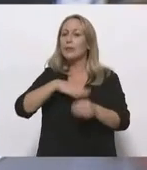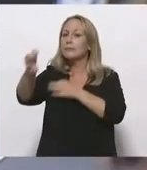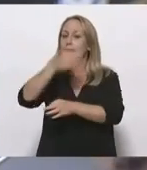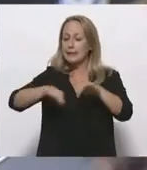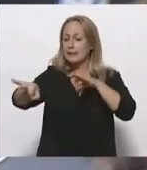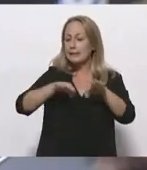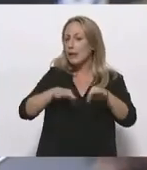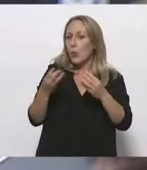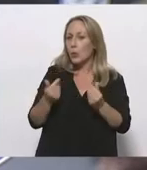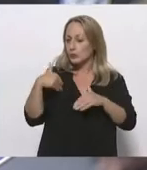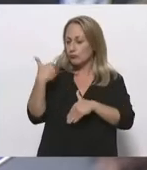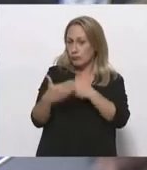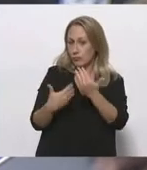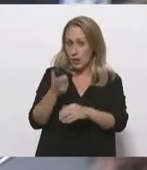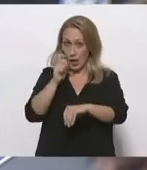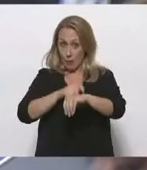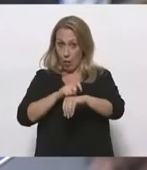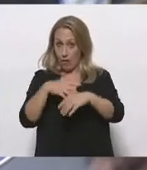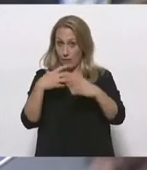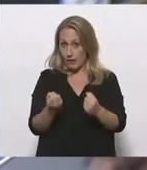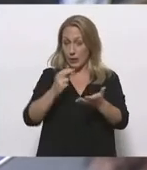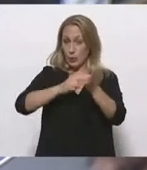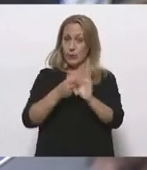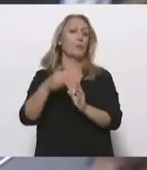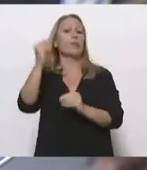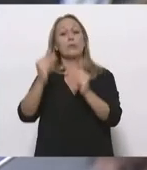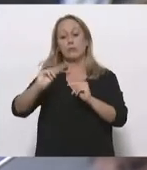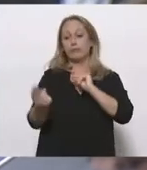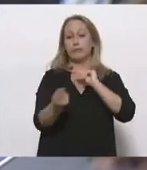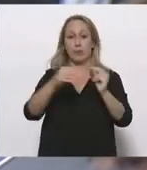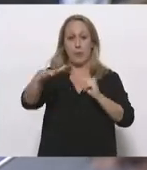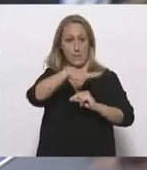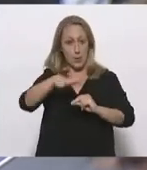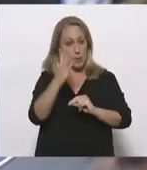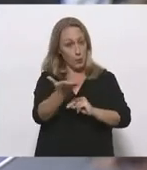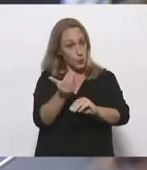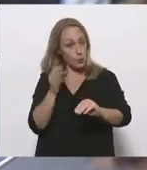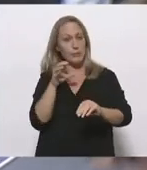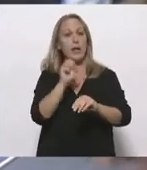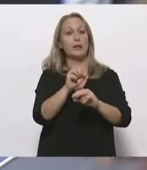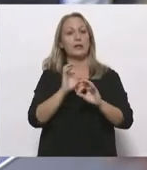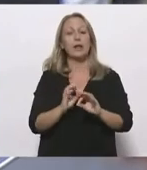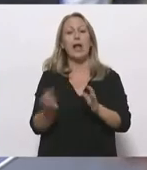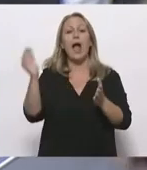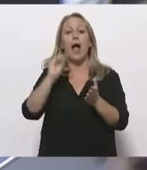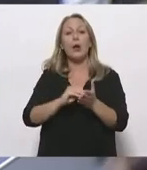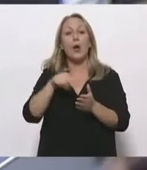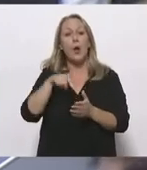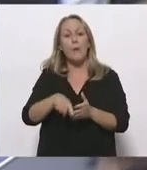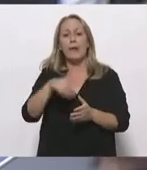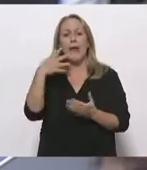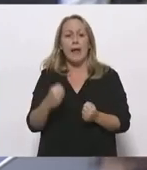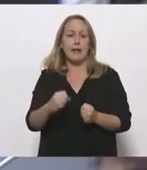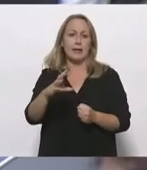και αν προλαβαίνετε να το υλοποιήσετε πριν δημιουργηθούν και οικονομικά προβλήματα ενδεχομένως στην περιοχή. Θα ήθελα επίσης και ένα σχόλιο για τις αντιδράσεις που συνεχίζονται